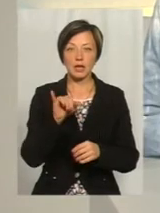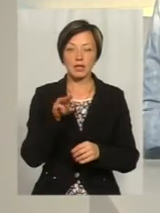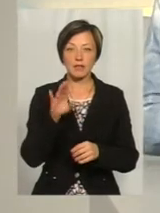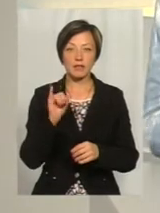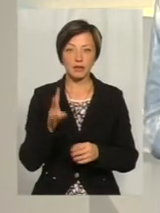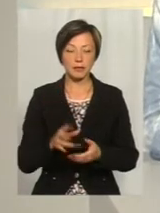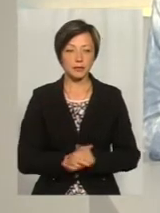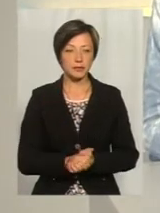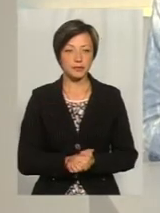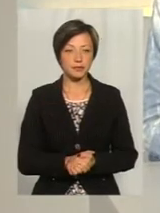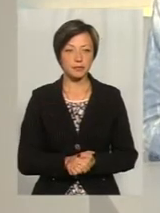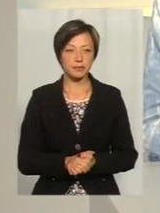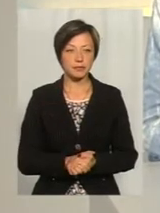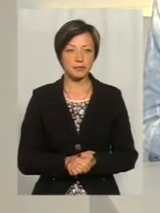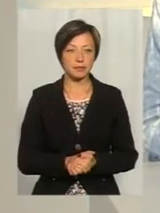Давайте послухаємо.